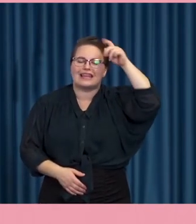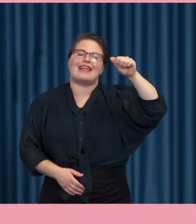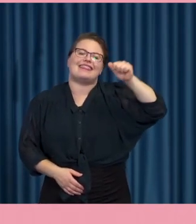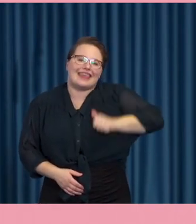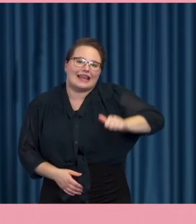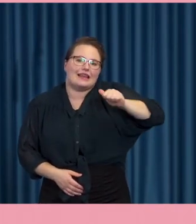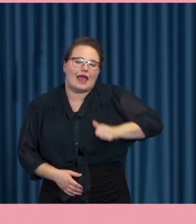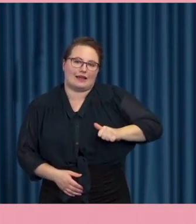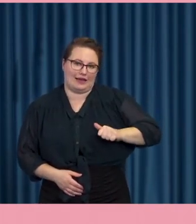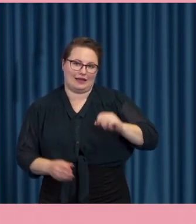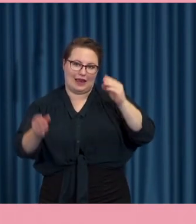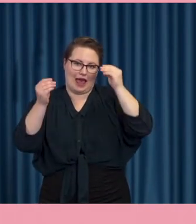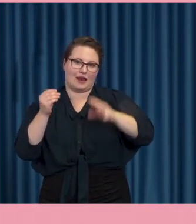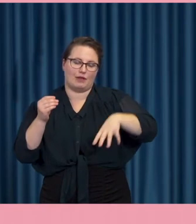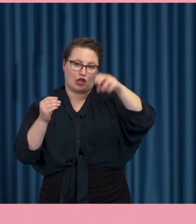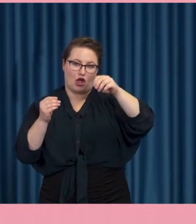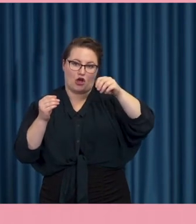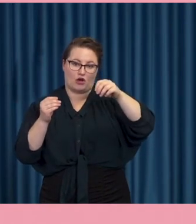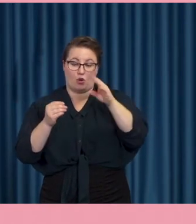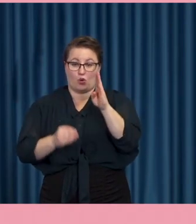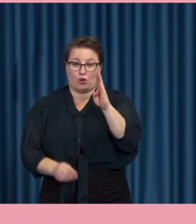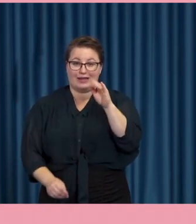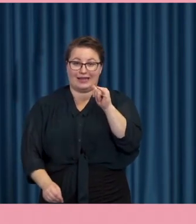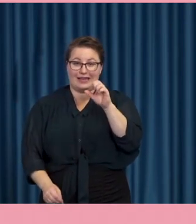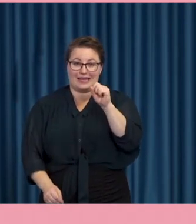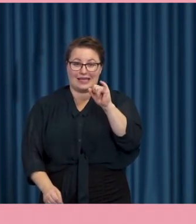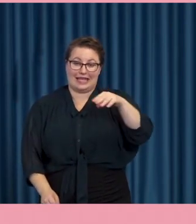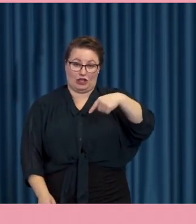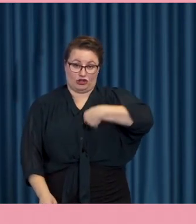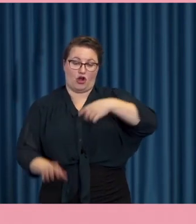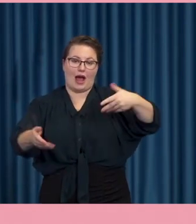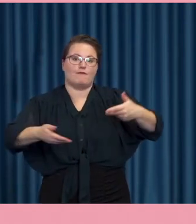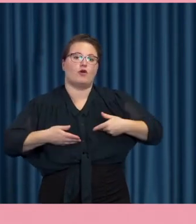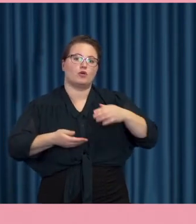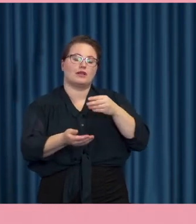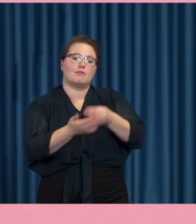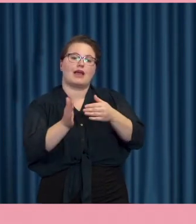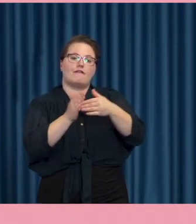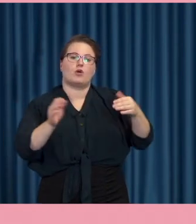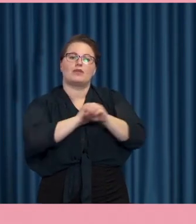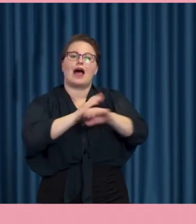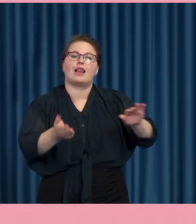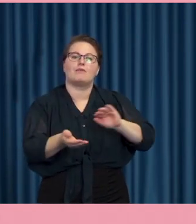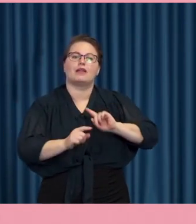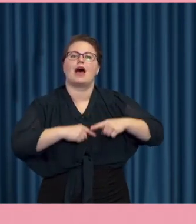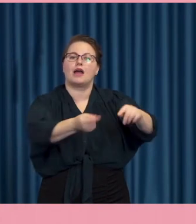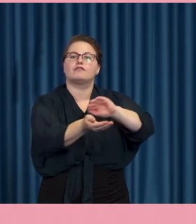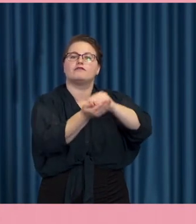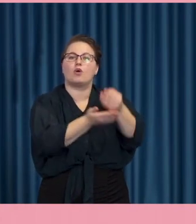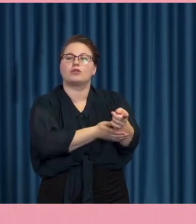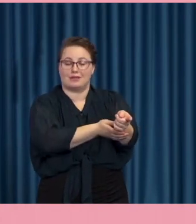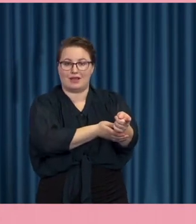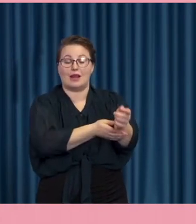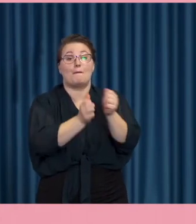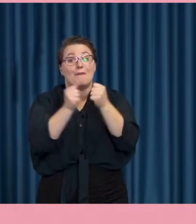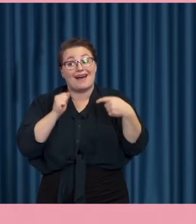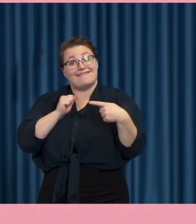Och det här har DigiJag fått finansiering från allmänna arbetsfonden. Men den här kommer faktiskt ut på